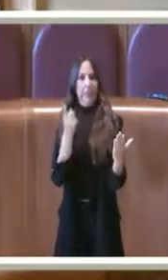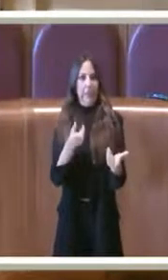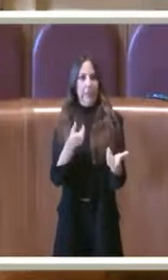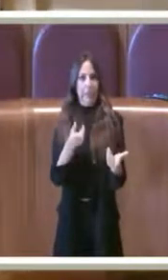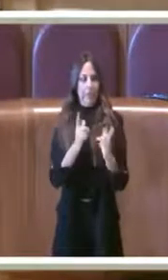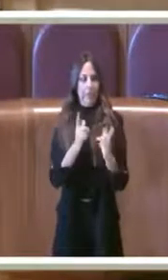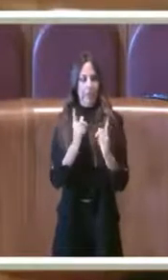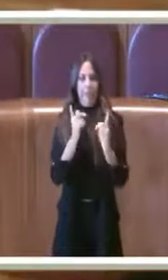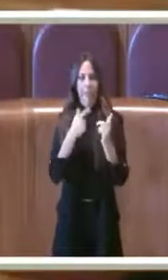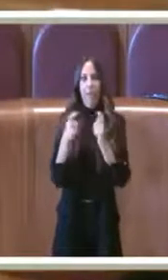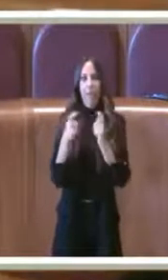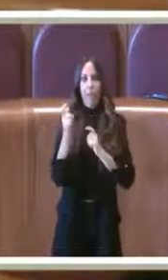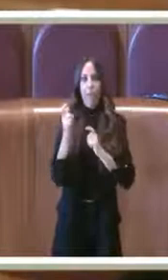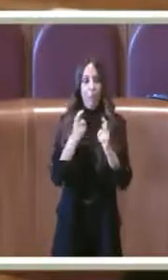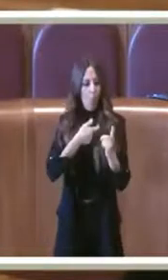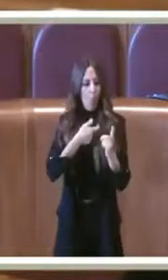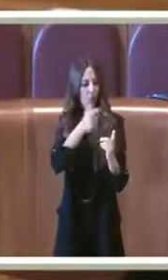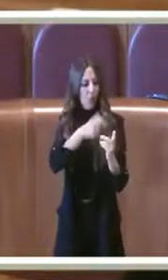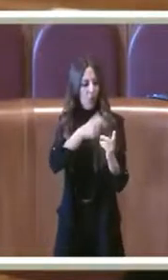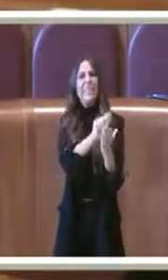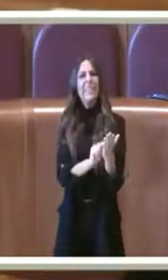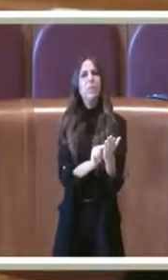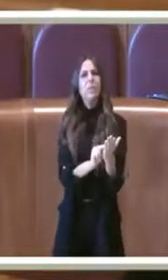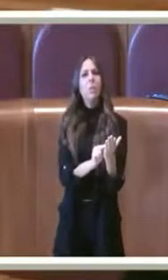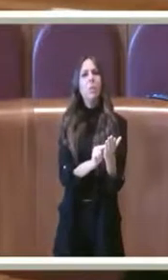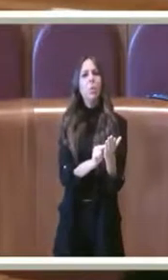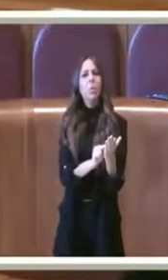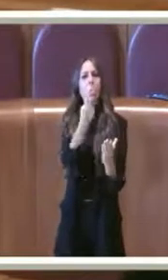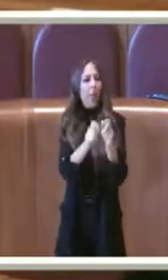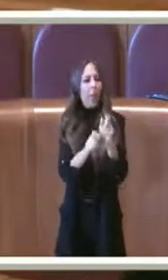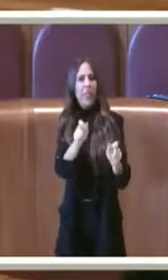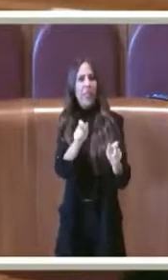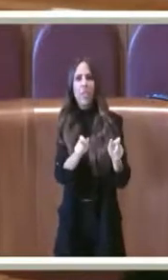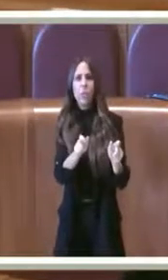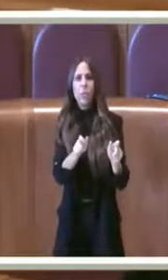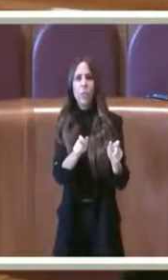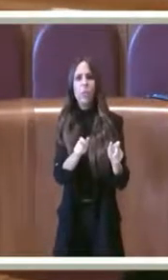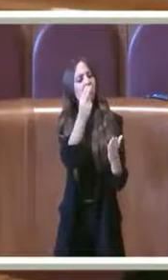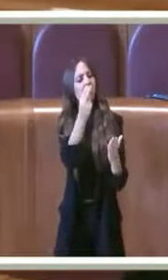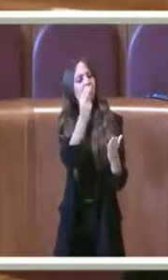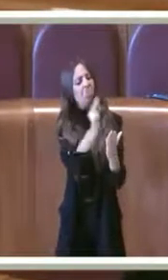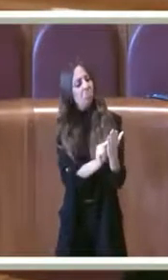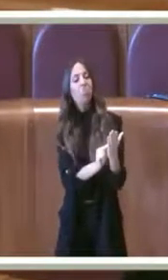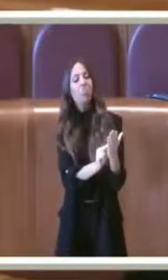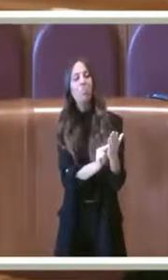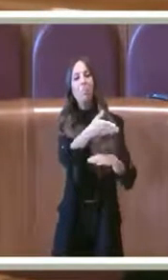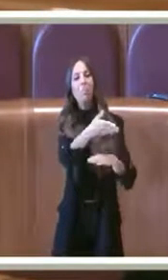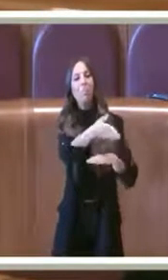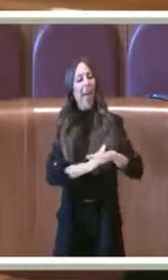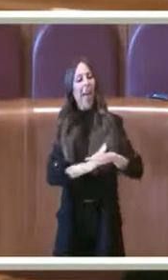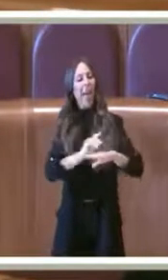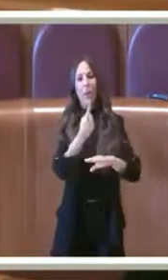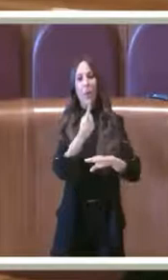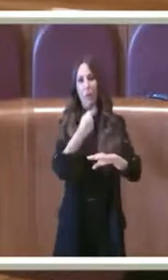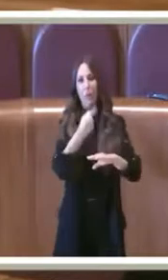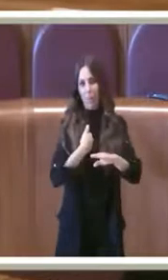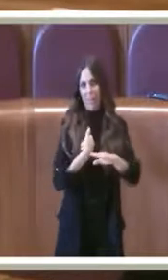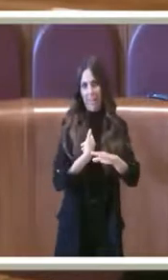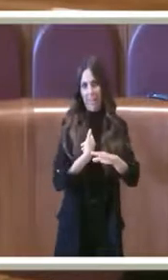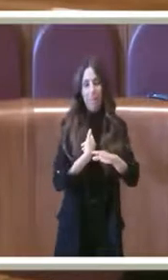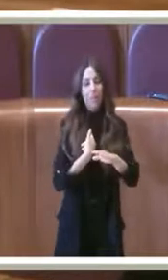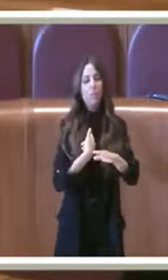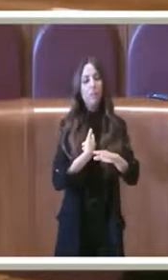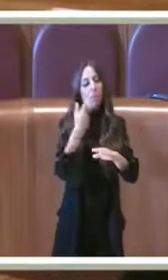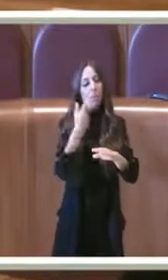sembrava veramente un atto scritto da due persone, ovvero una persona ha scritto la prima parte, le premesse e i consideranda,